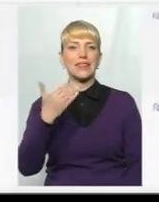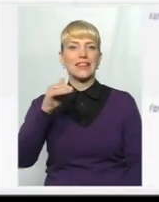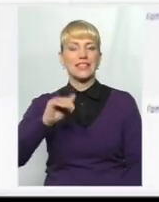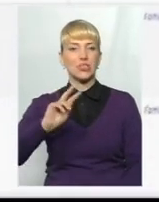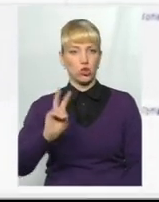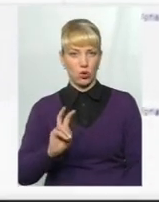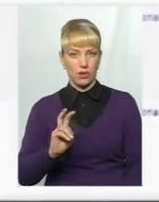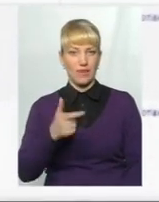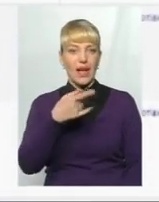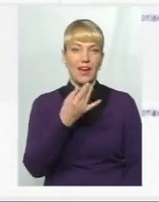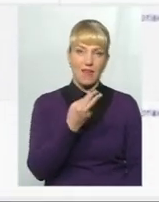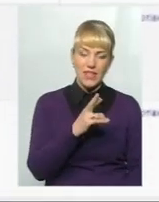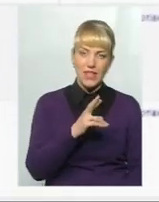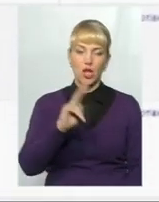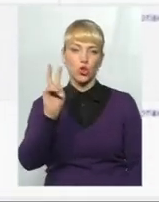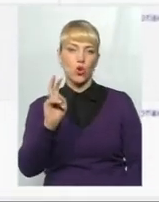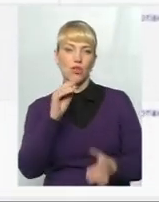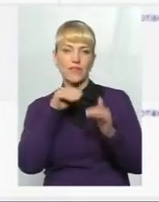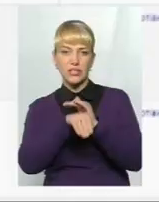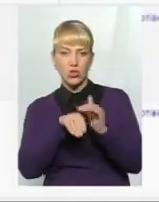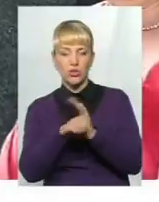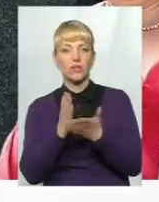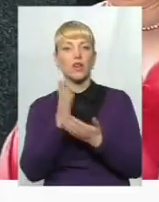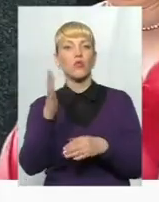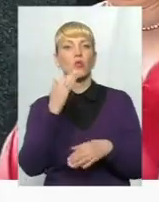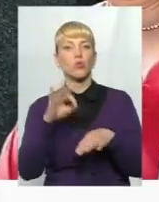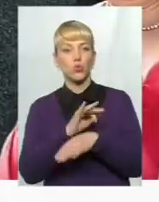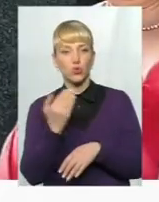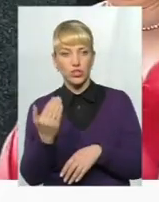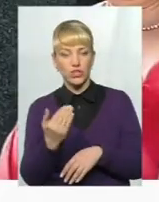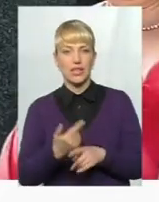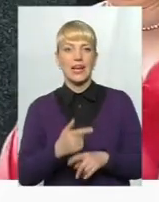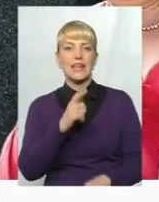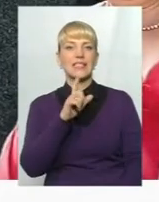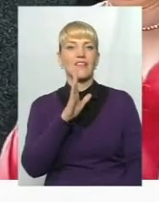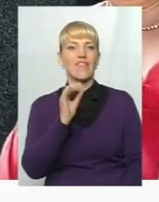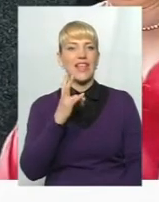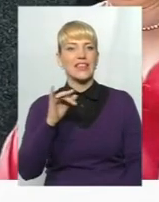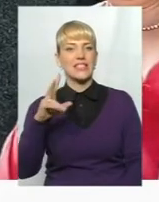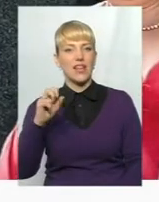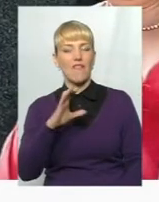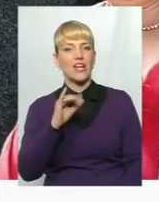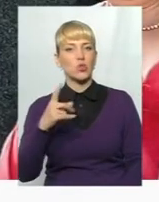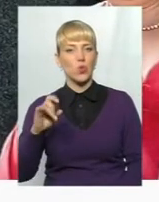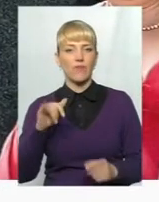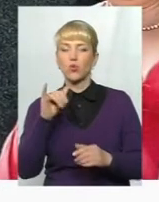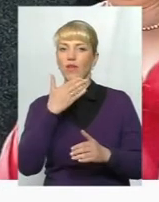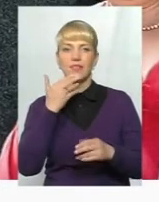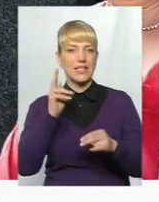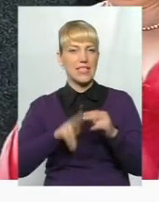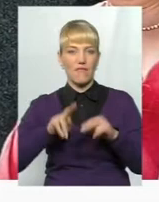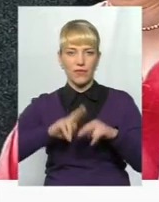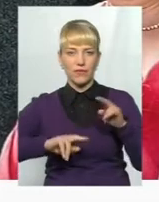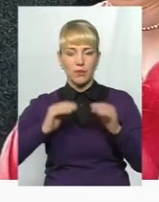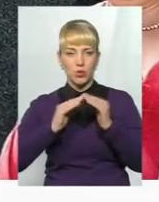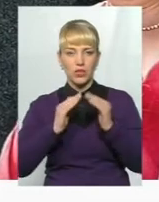Гривневі та доларові заощадження є і у його дружини Дзвенислави Цуглевич. Також у неї незавершений будинок площею